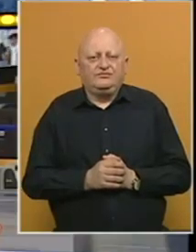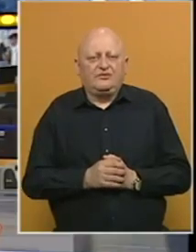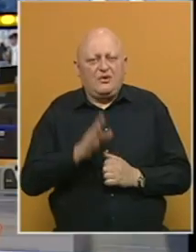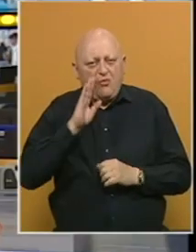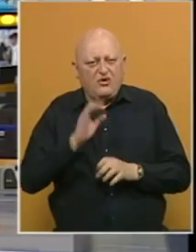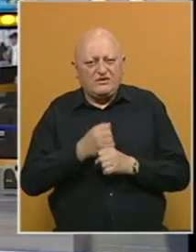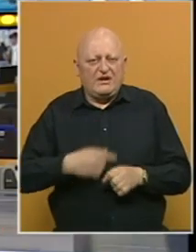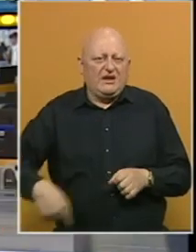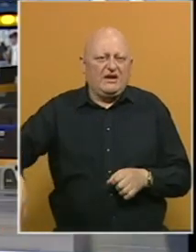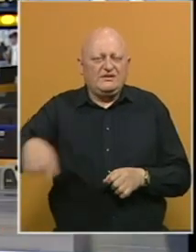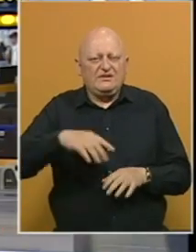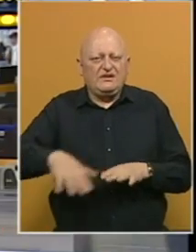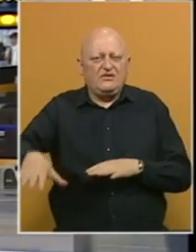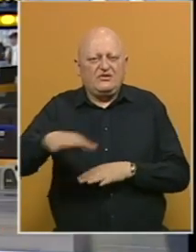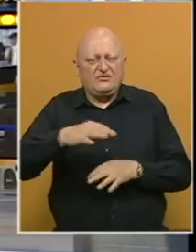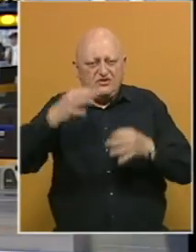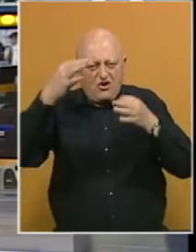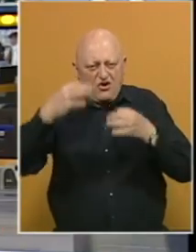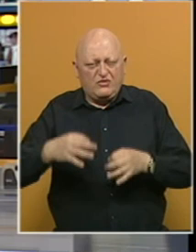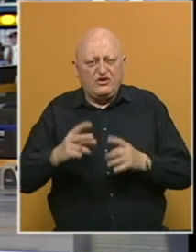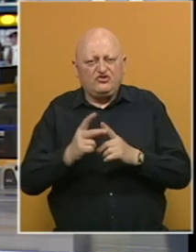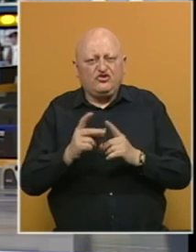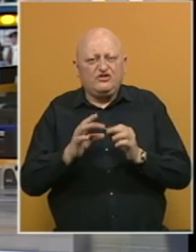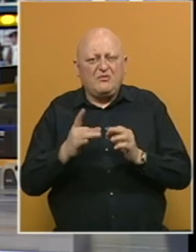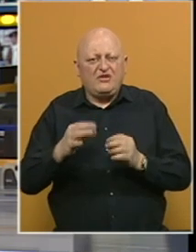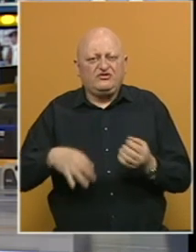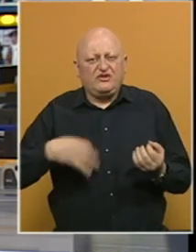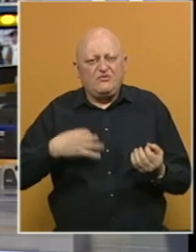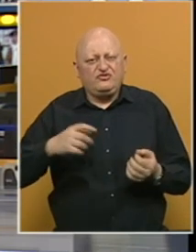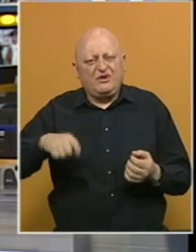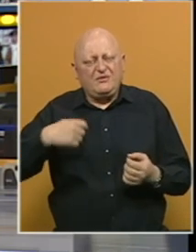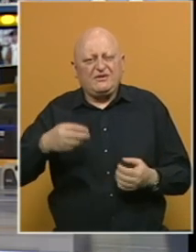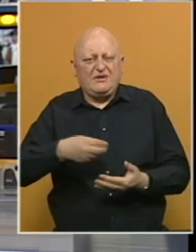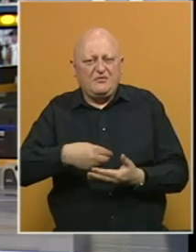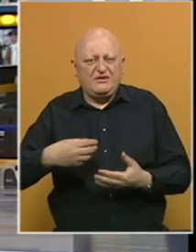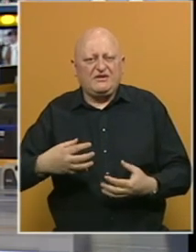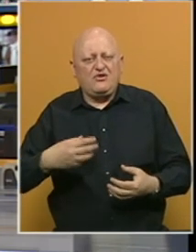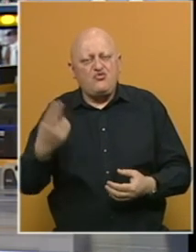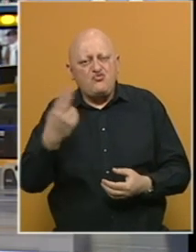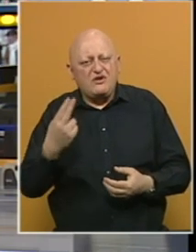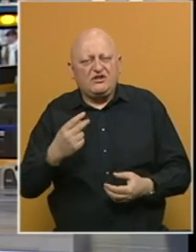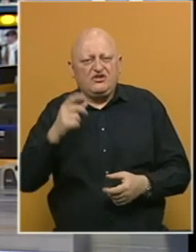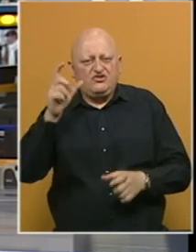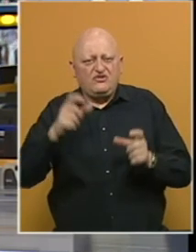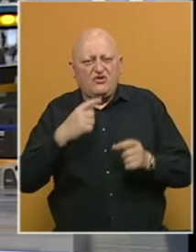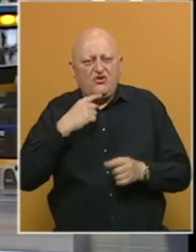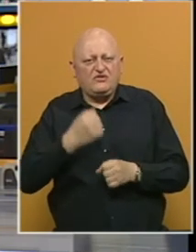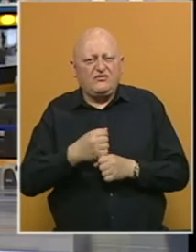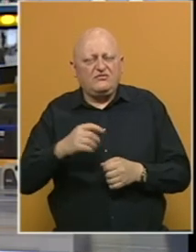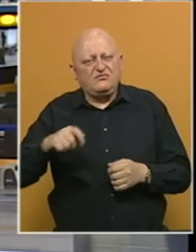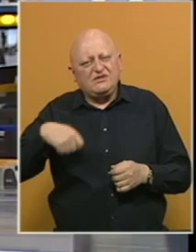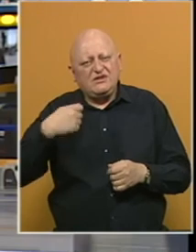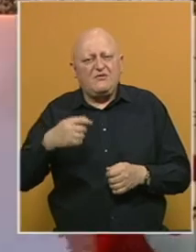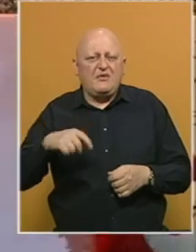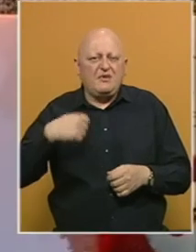Bosna i Hercegovina, ali i region, opraštaju se od Đorđa Balaševića, muzičara, pjesnika, pisa, umjetnika, čoveka koji je svojim